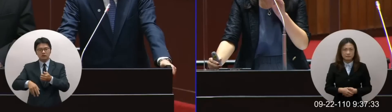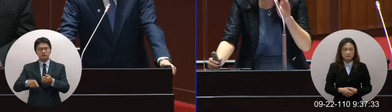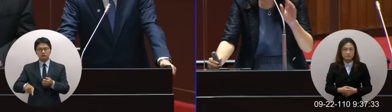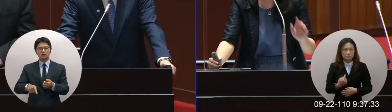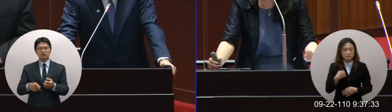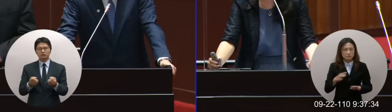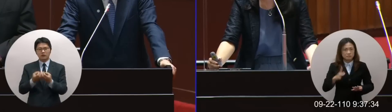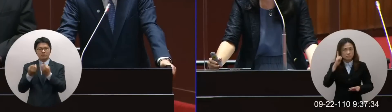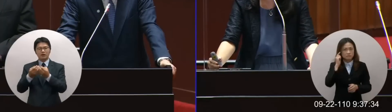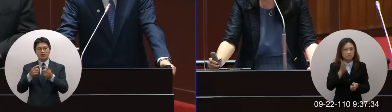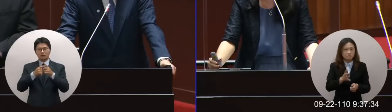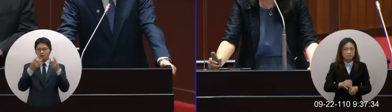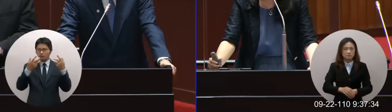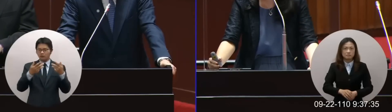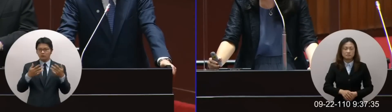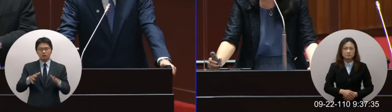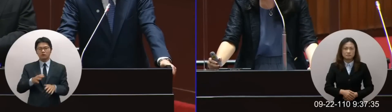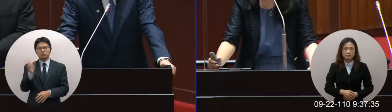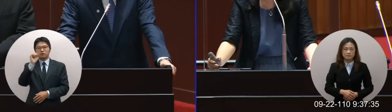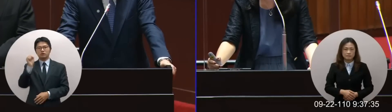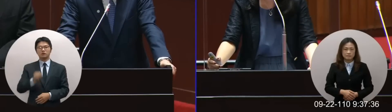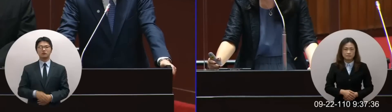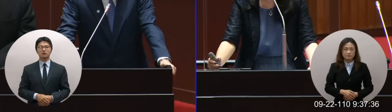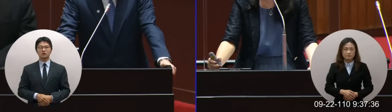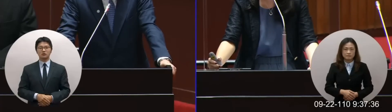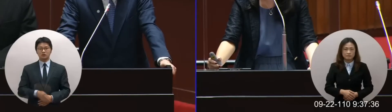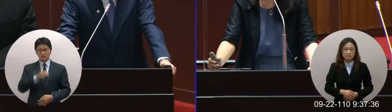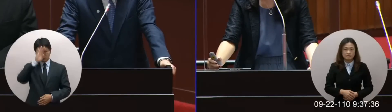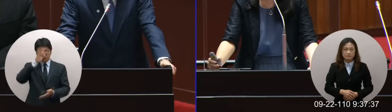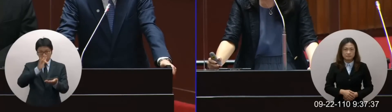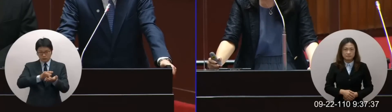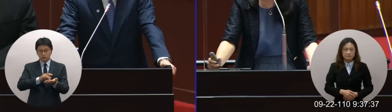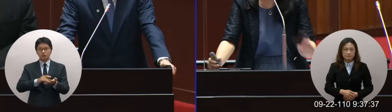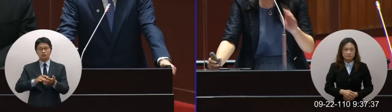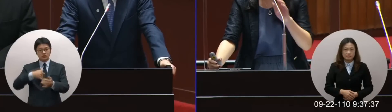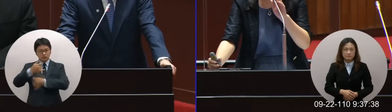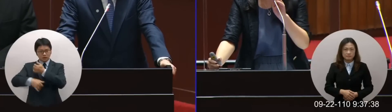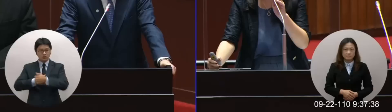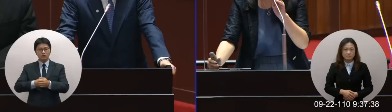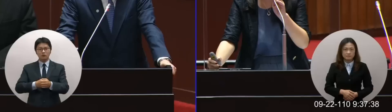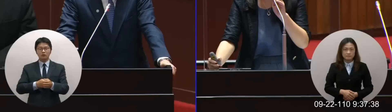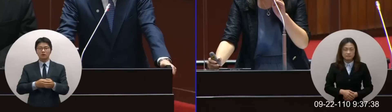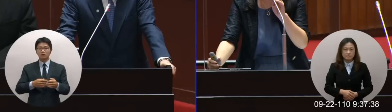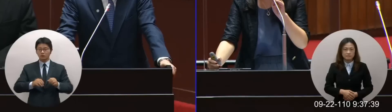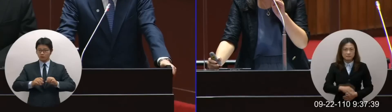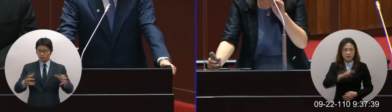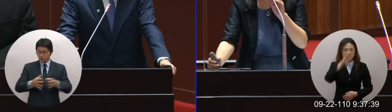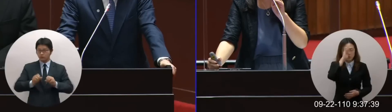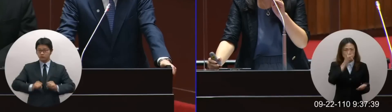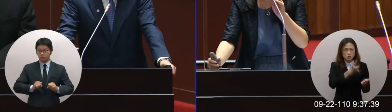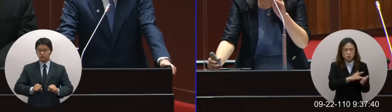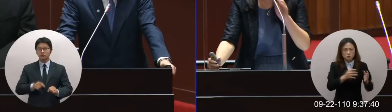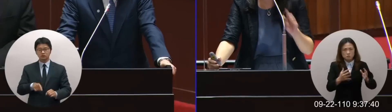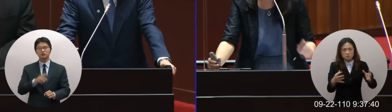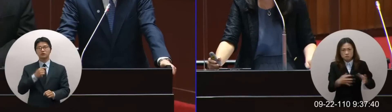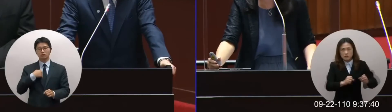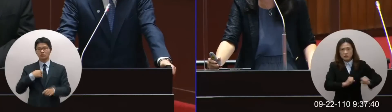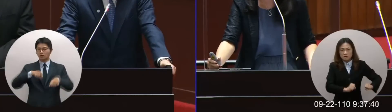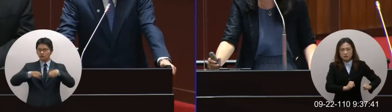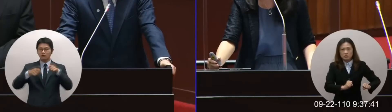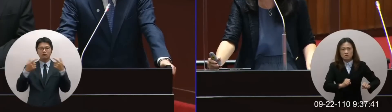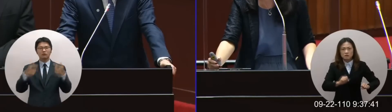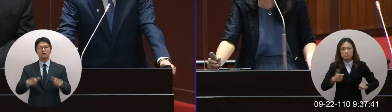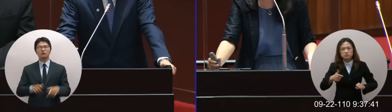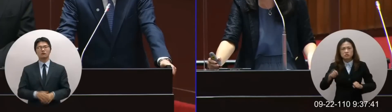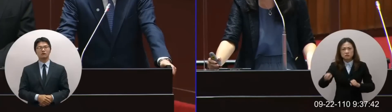問的是說要與病毒共存不是無限制讓病毒去擴大所以與病毒共存也不應該是讓我們邊境管